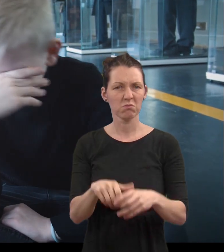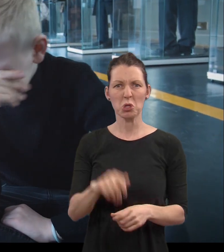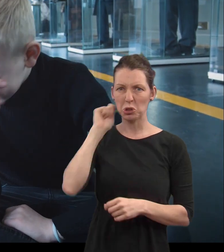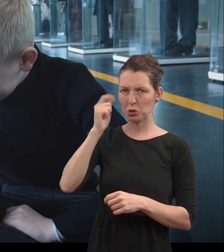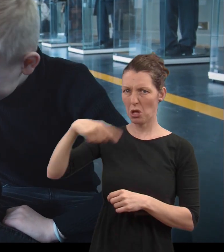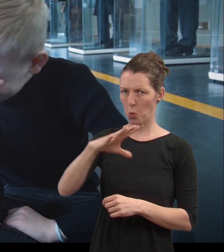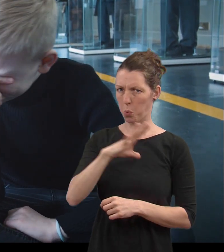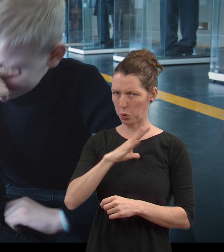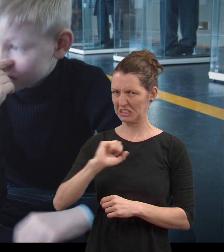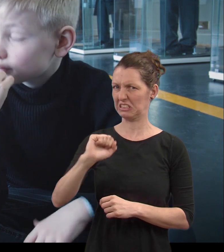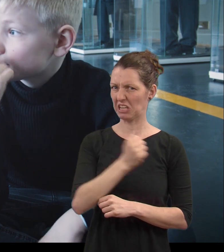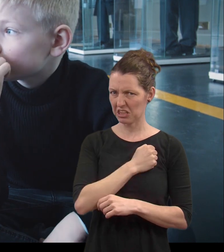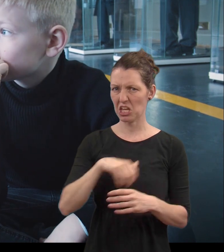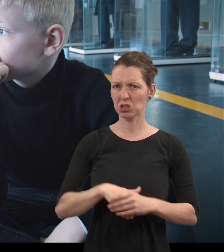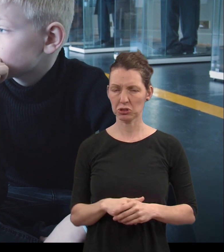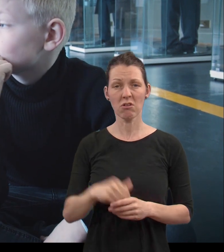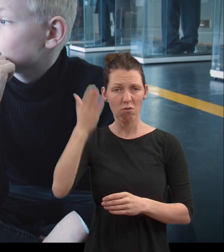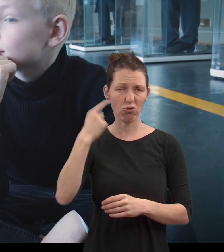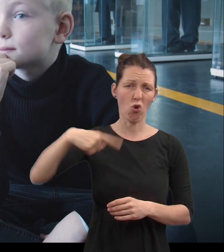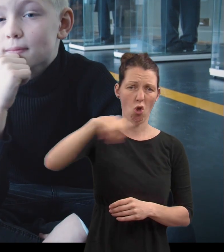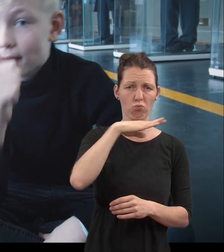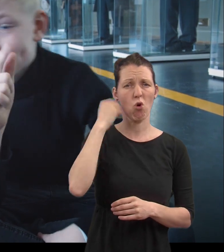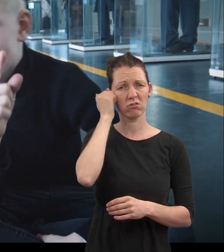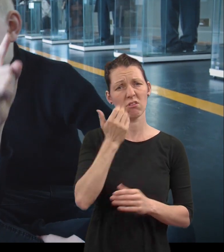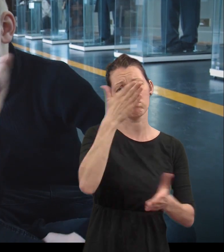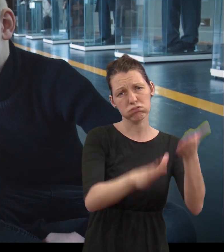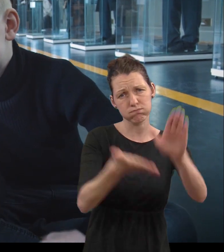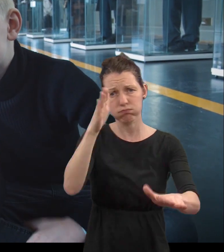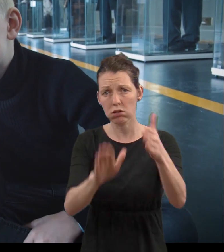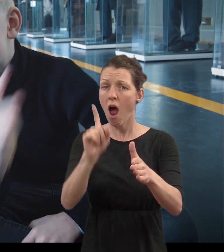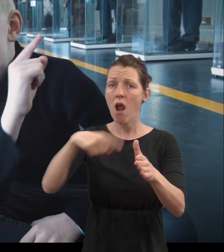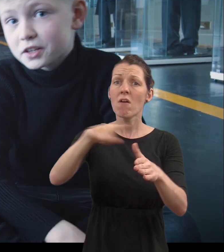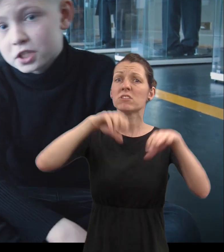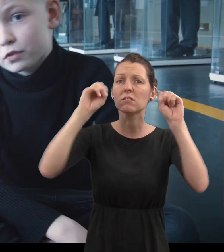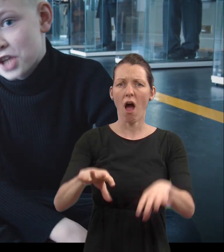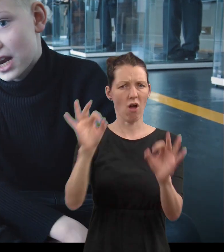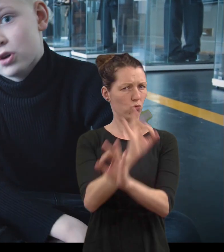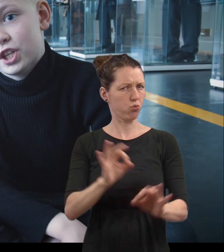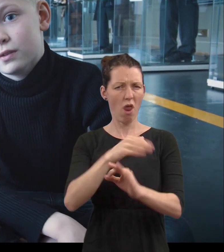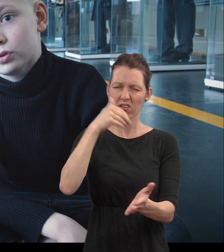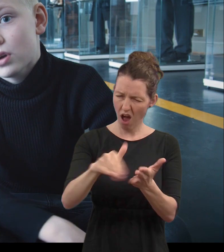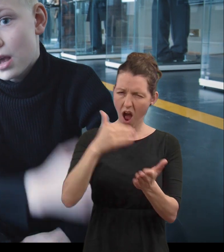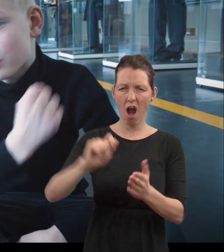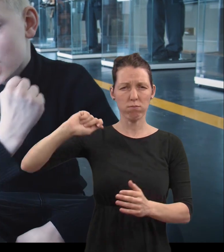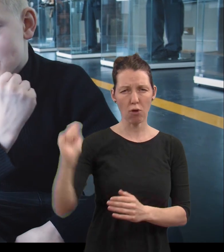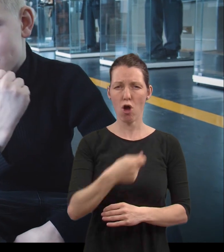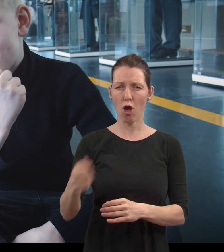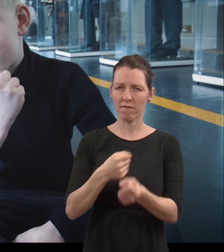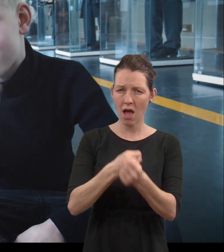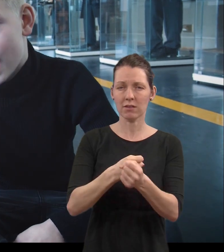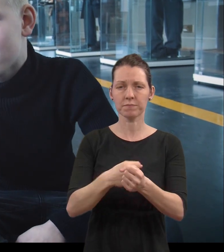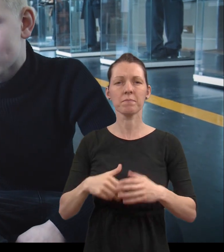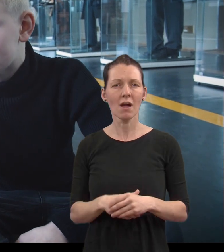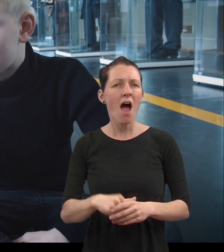že to nebyly jen chlapi, ale byly tam i ženy. A že byli fakt statečný, i když si to vyžádalo hodně životů. Pohrád se